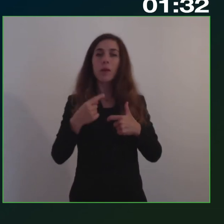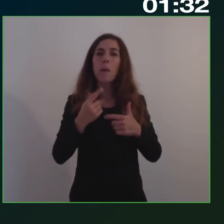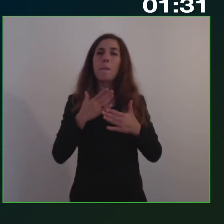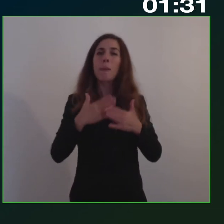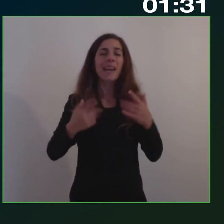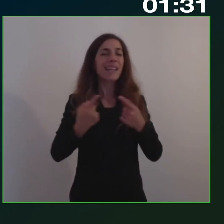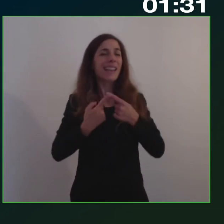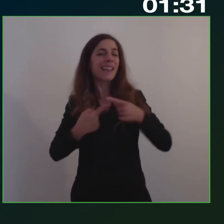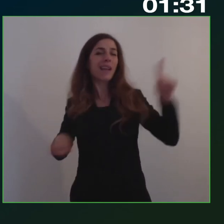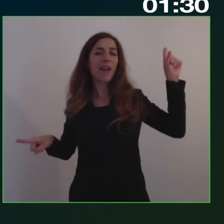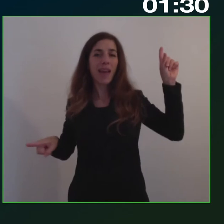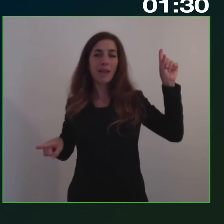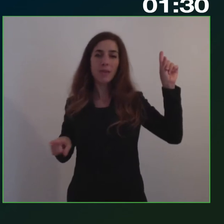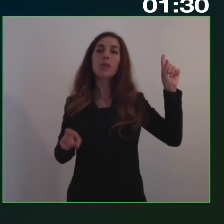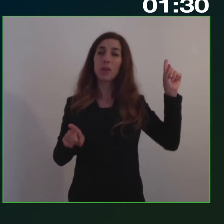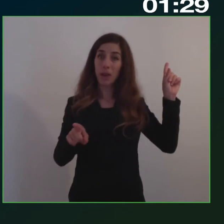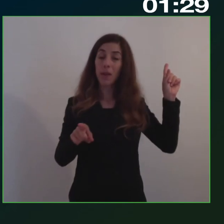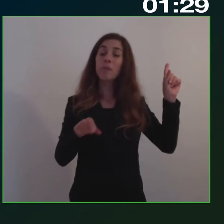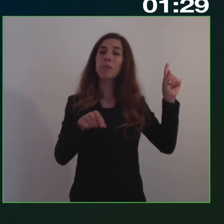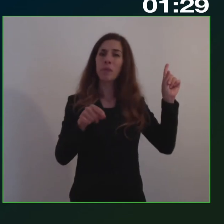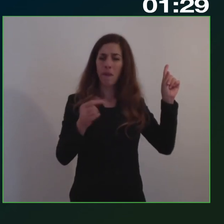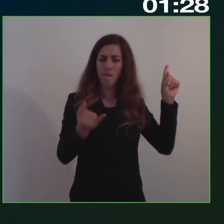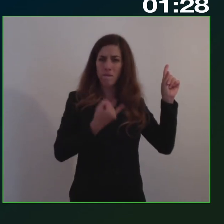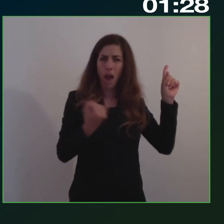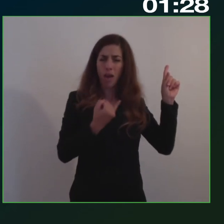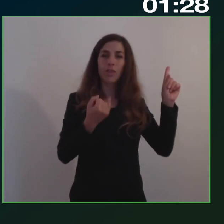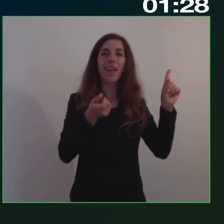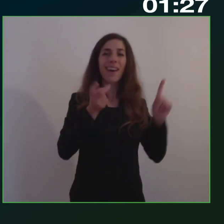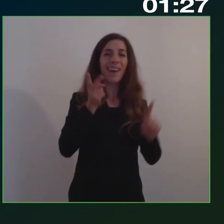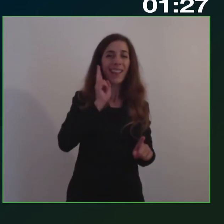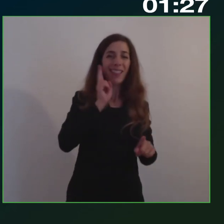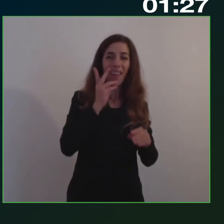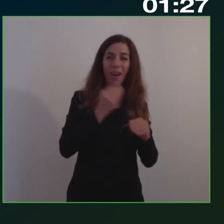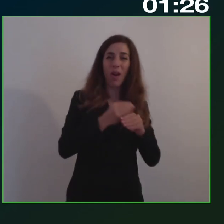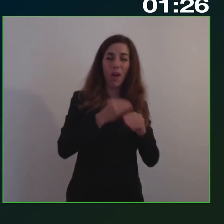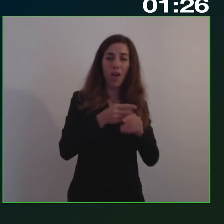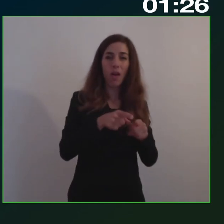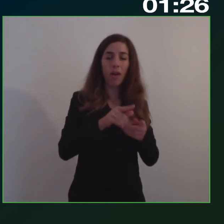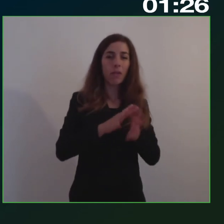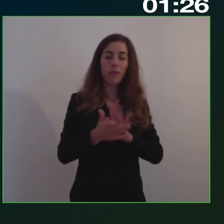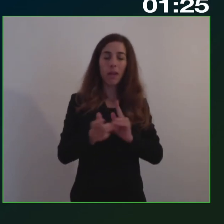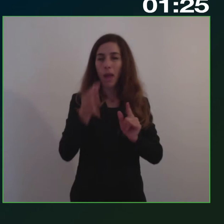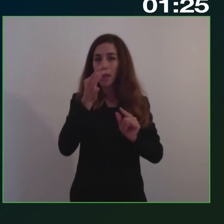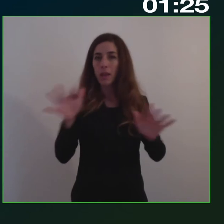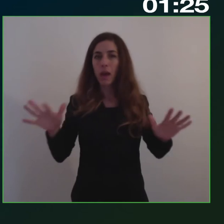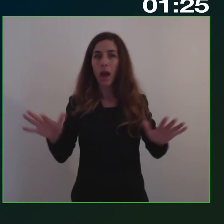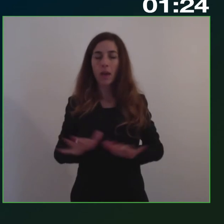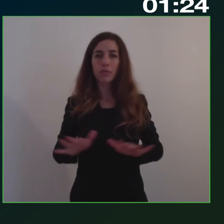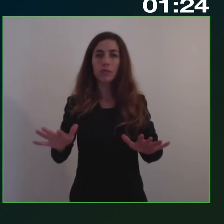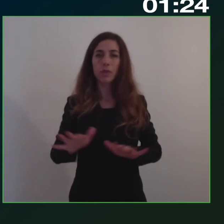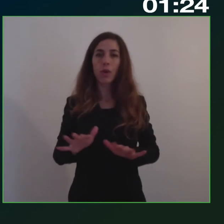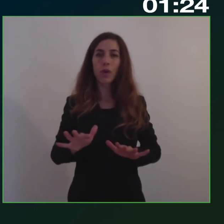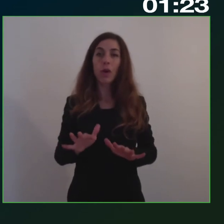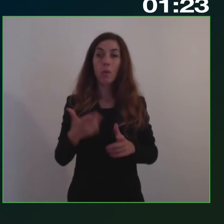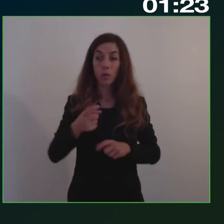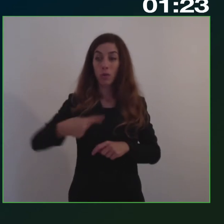conseguenza anche troppo facile passare dal ridicolo al tragico, come quando i responsabili esecutivi per evitare